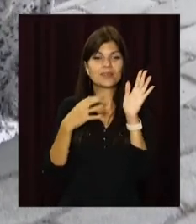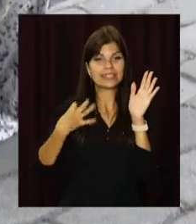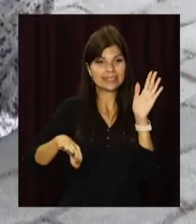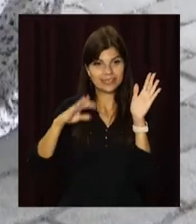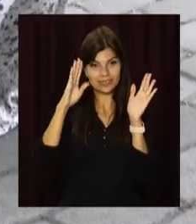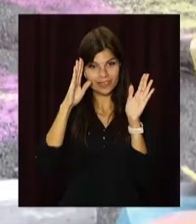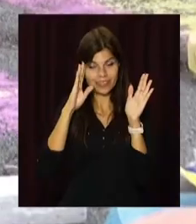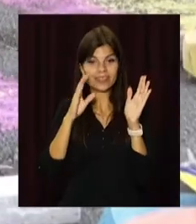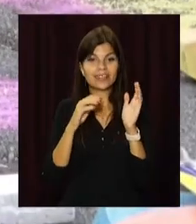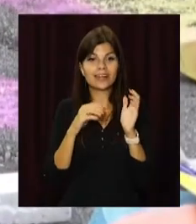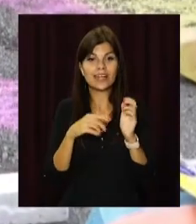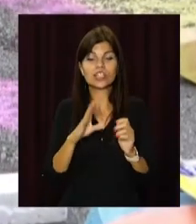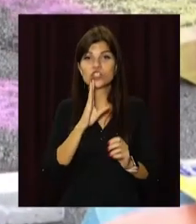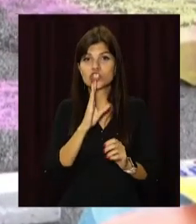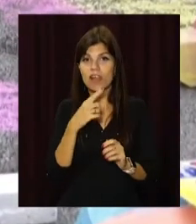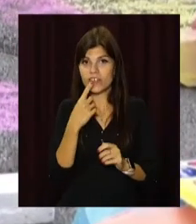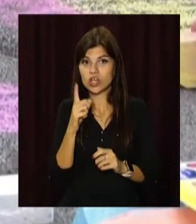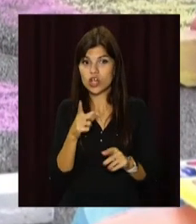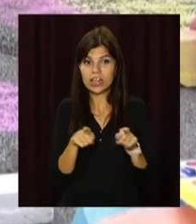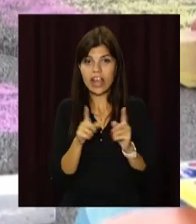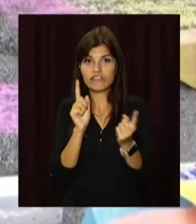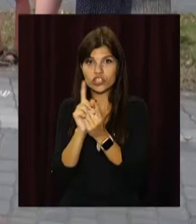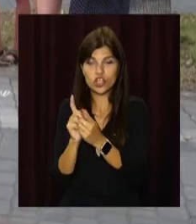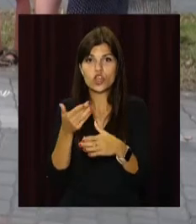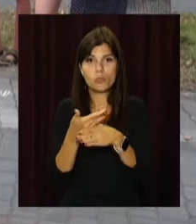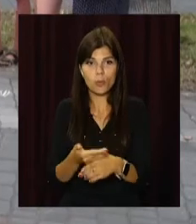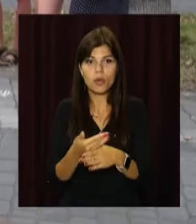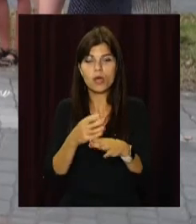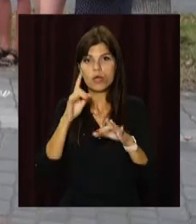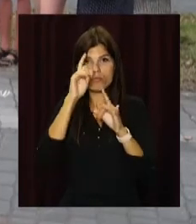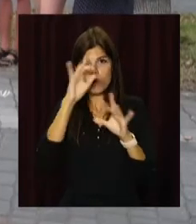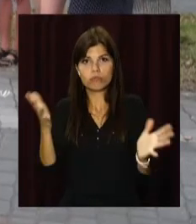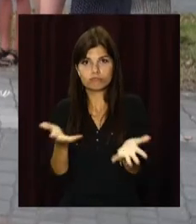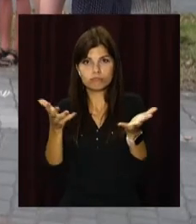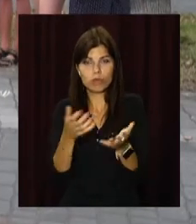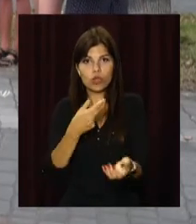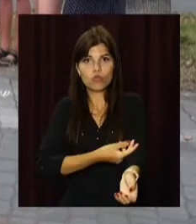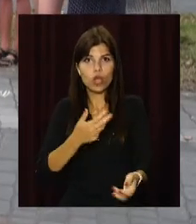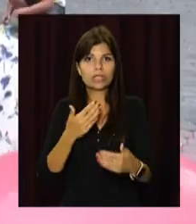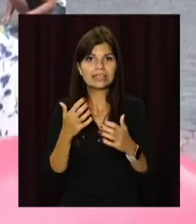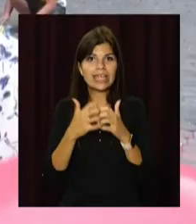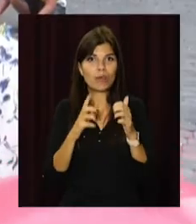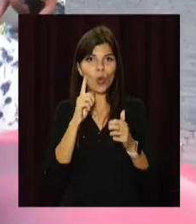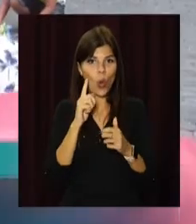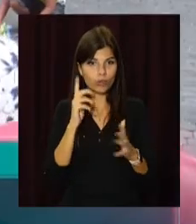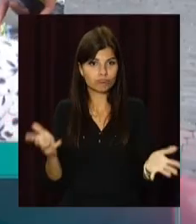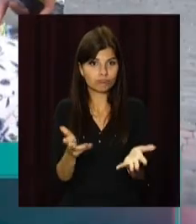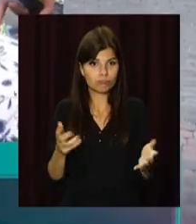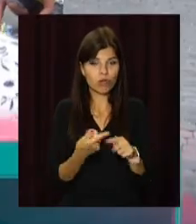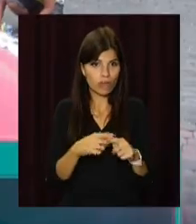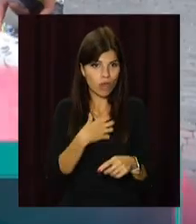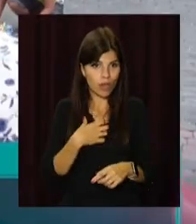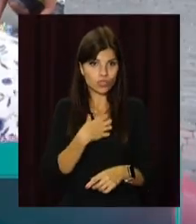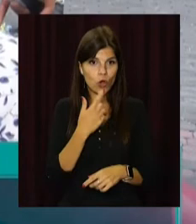і Тетяна Карапанджа. Жінка переконана, такі зустрічі допомагають популяризувати донорство серед молоді. Я думаю, що це дуже